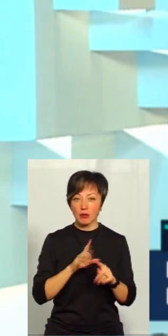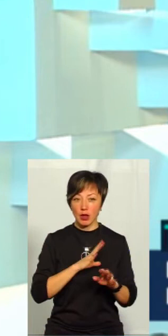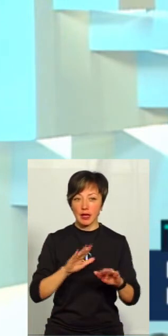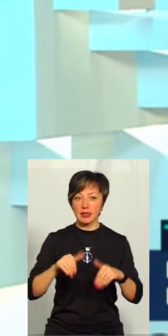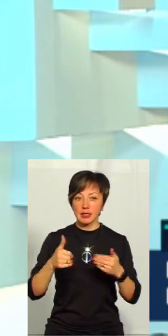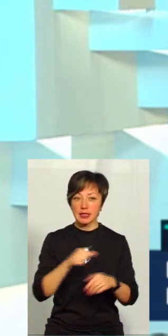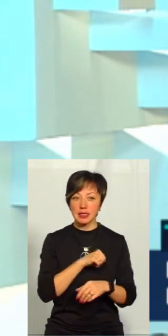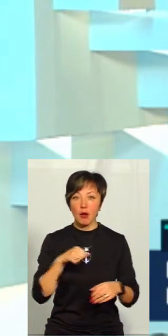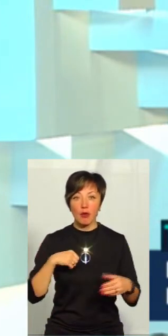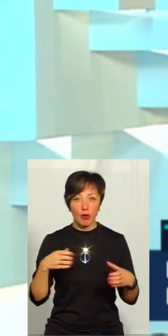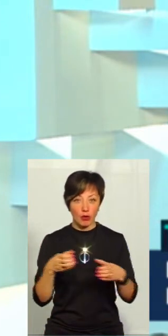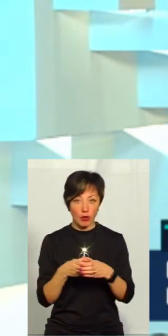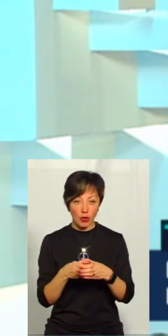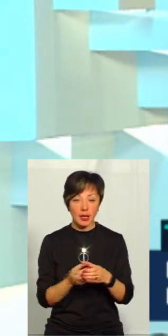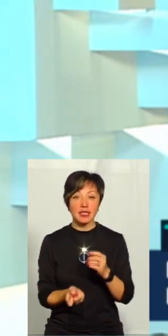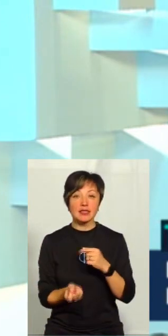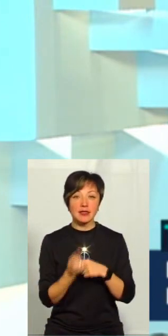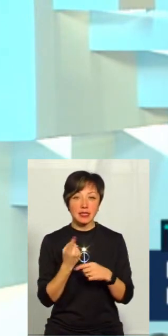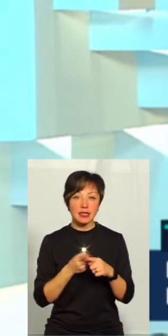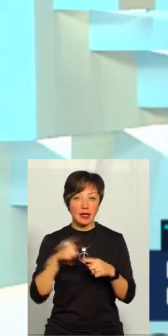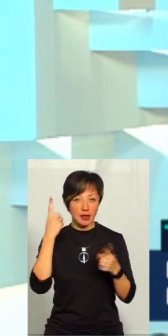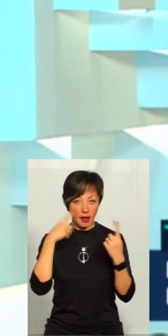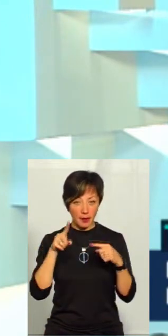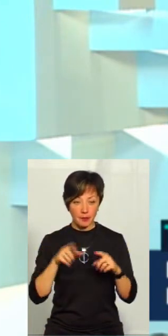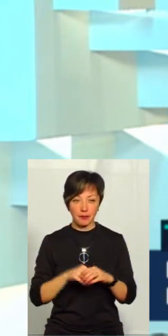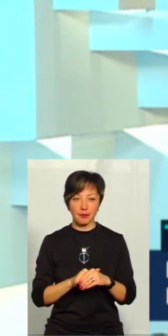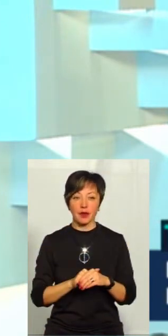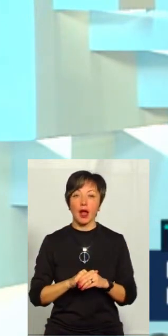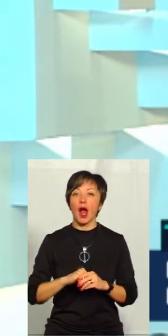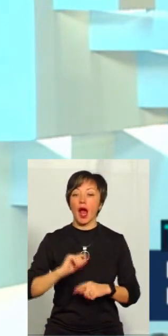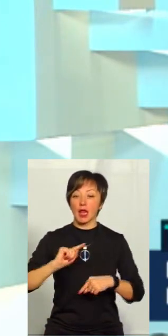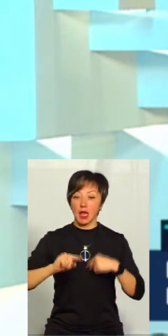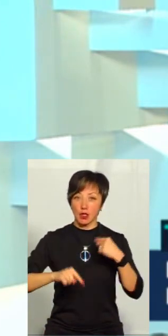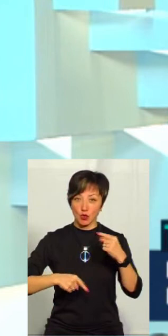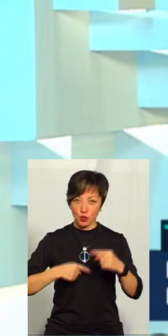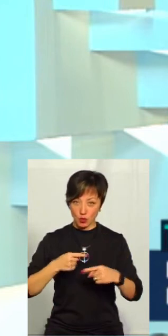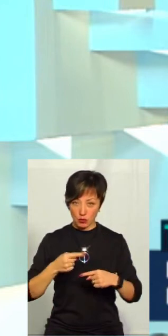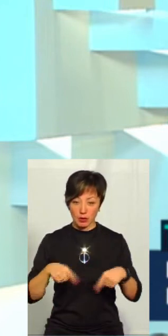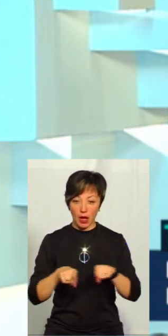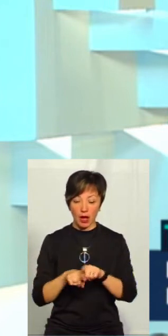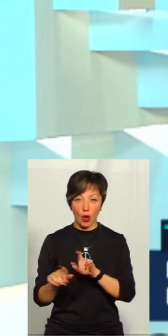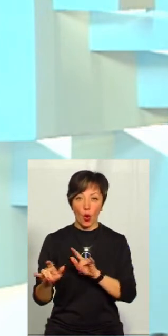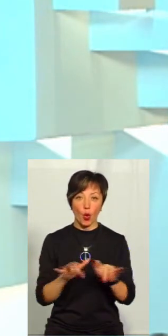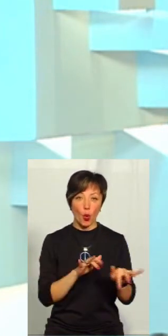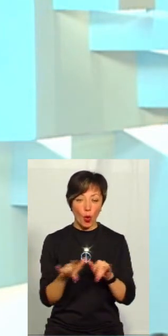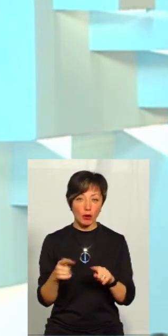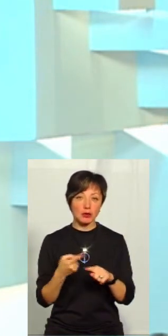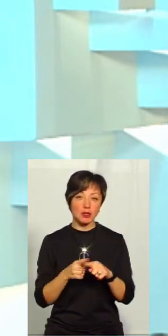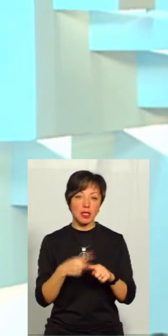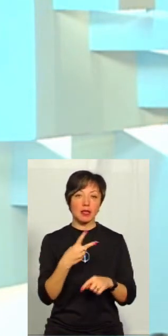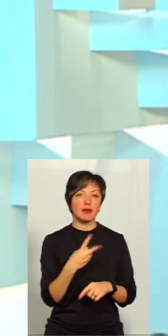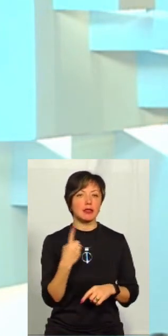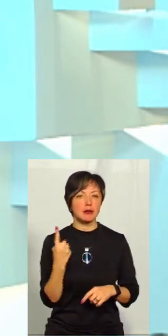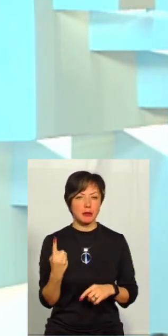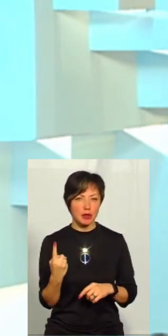ініціатива і самої Колобаєвської ОТГ. Звідси і з'явилася ідея. Наступний такий крок – це 21